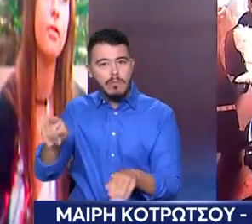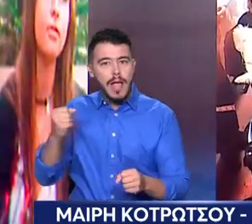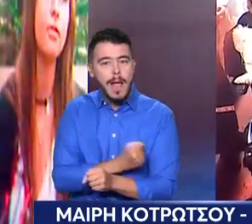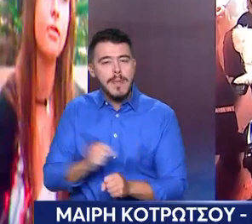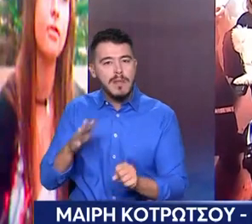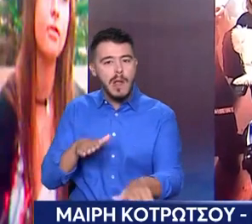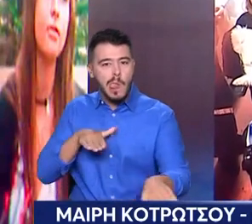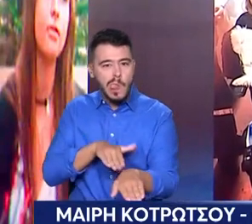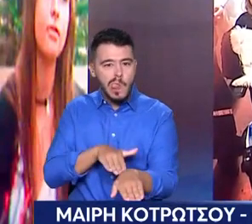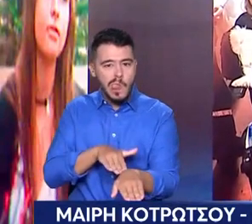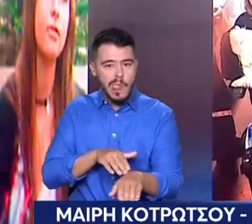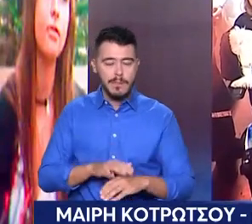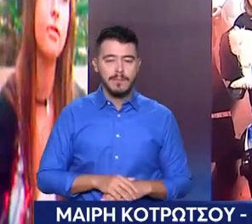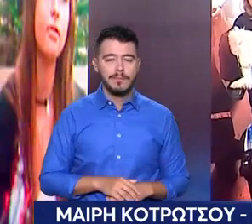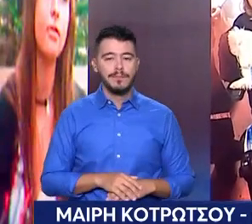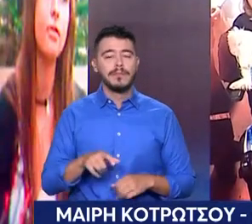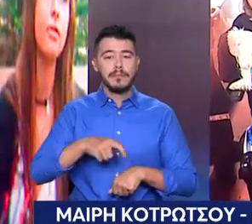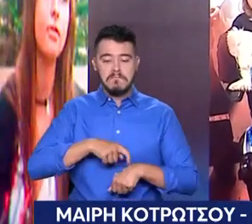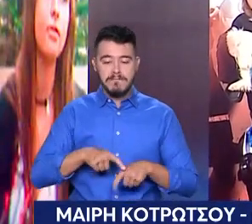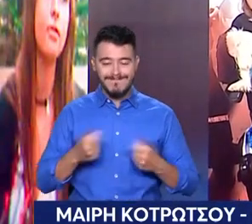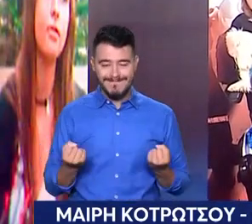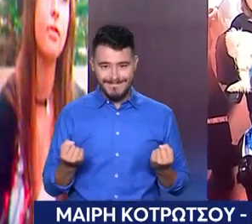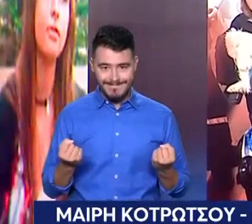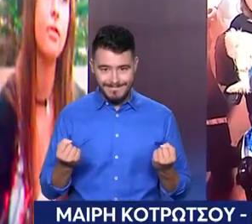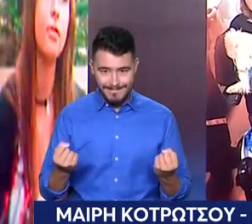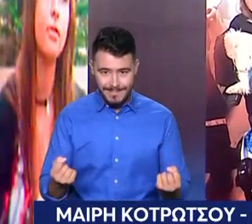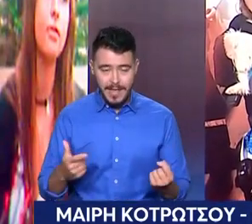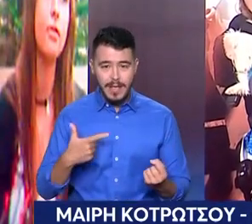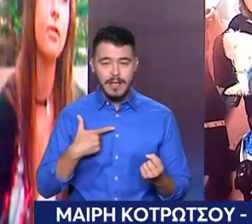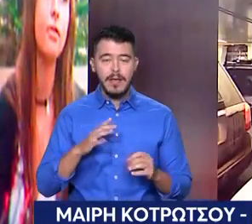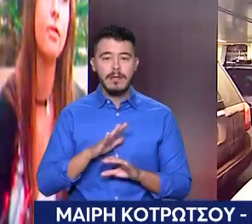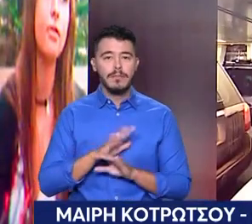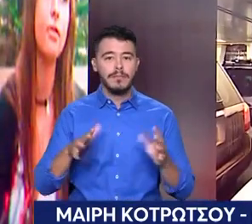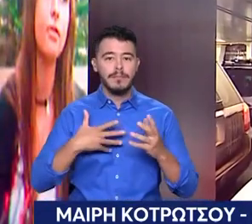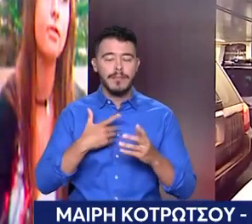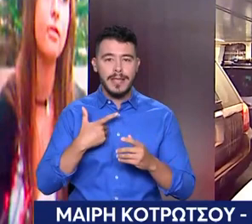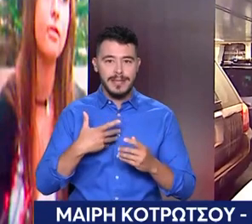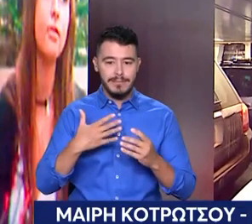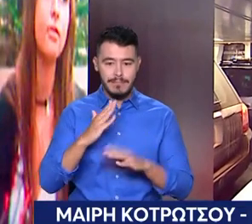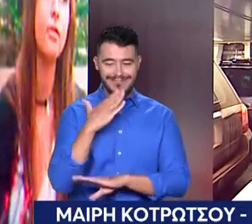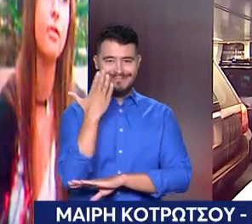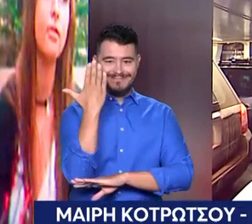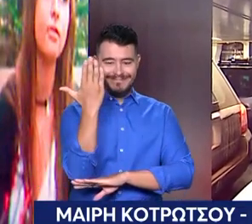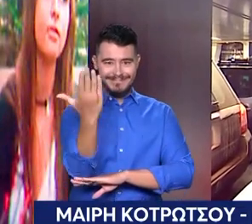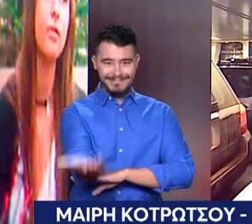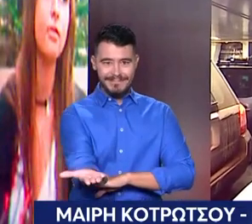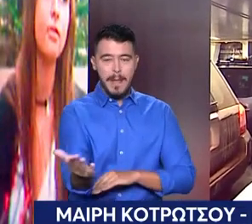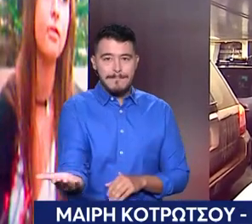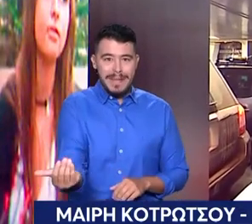όταν ήταν να βγούμε, ένα τέταρτο νωρίτερα πριν καν ανοίξει την παπόρτα. Αποτέλεσμα ήταν